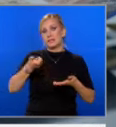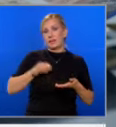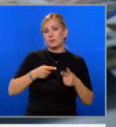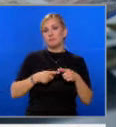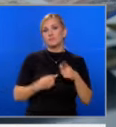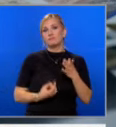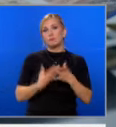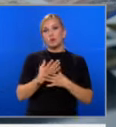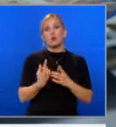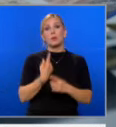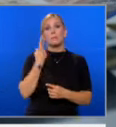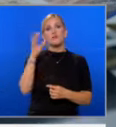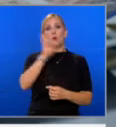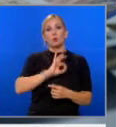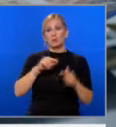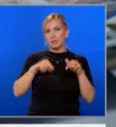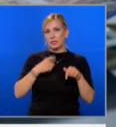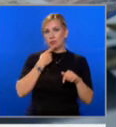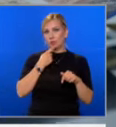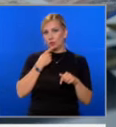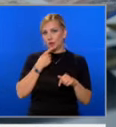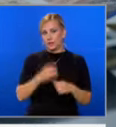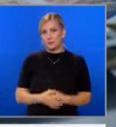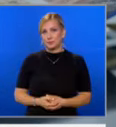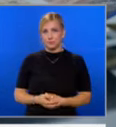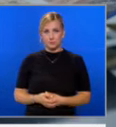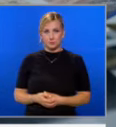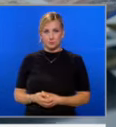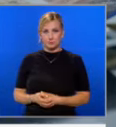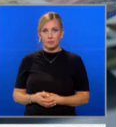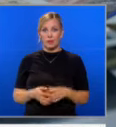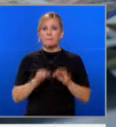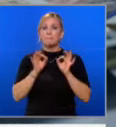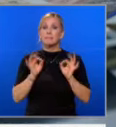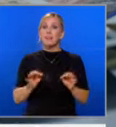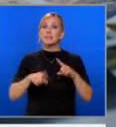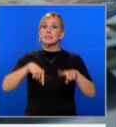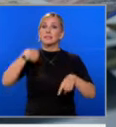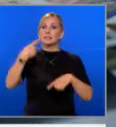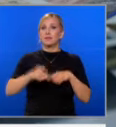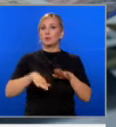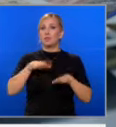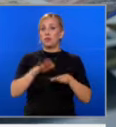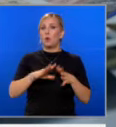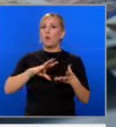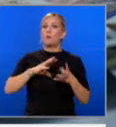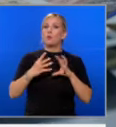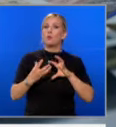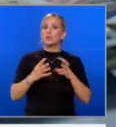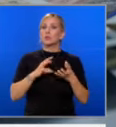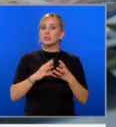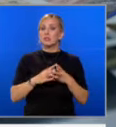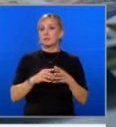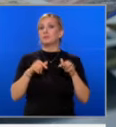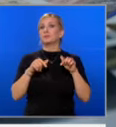ще се прилагат от 1 октомври тази година, посочват от БНБ. Мерките са следващата стъпка от политиката на